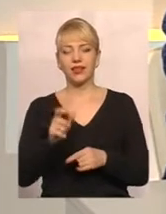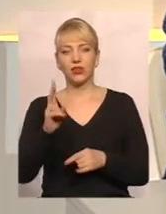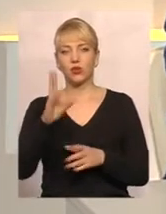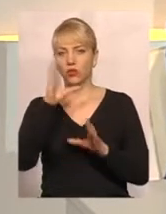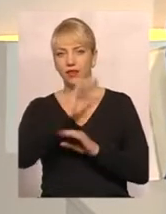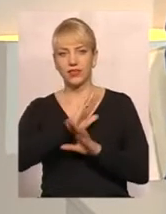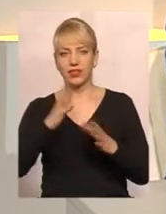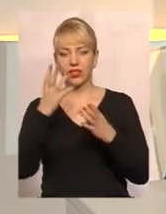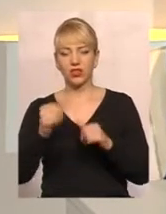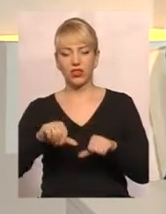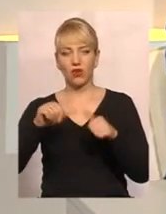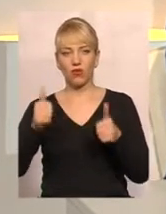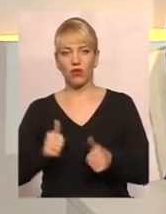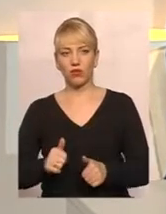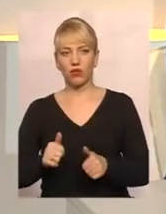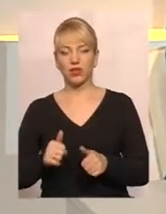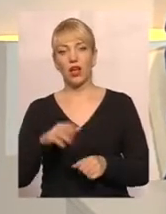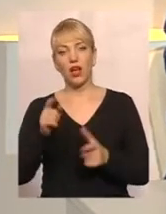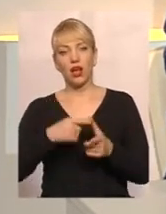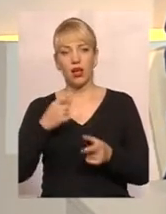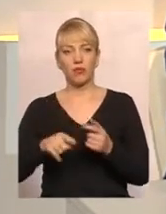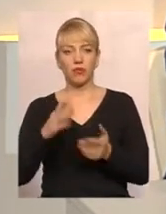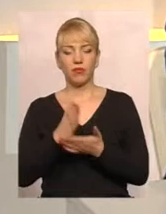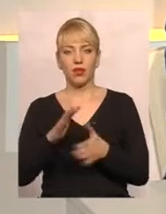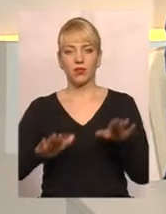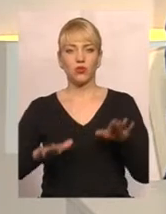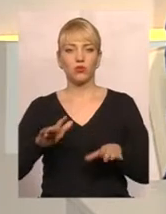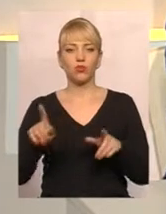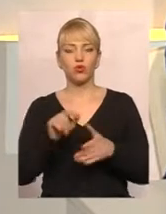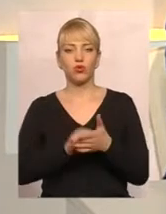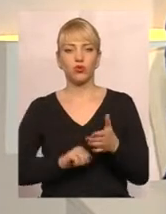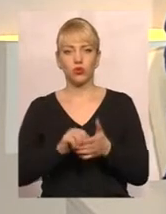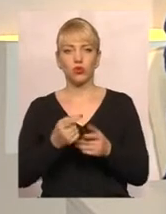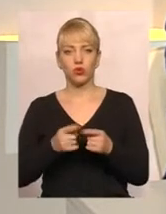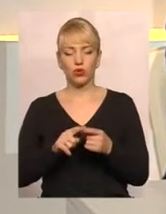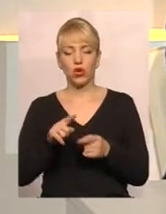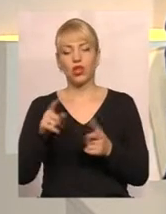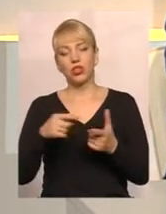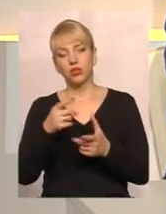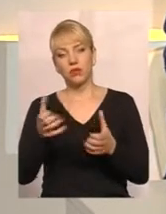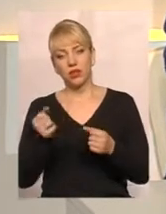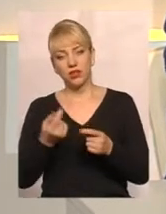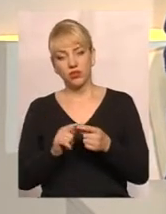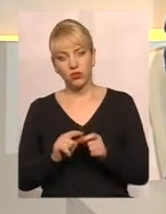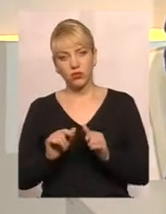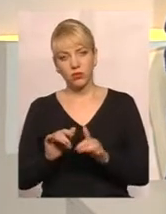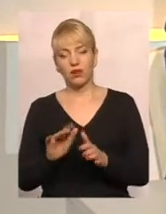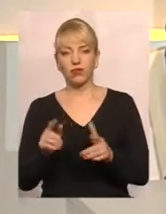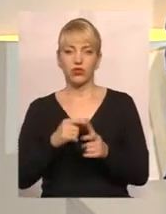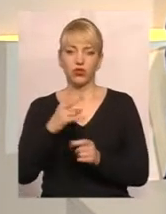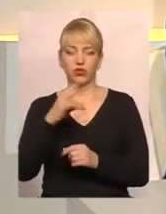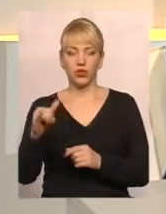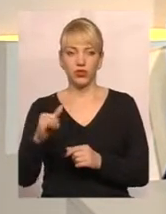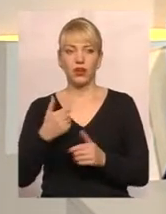встиг ще її оформити або ж має сумніви з-правду того, братися за цю справу чи ні, ми